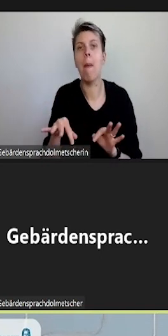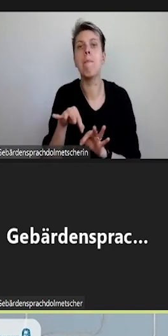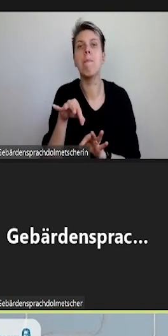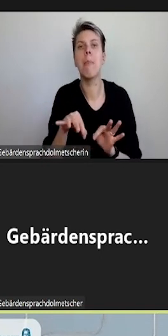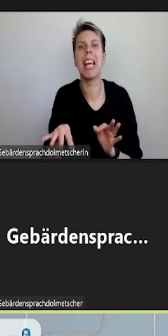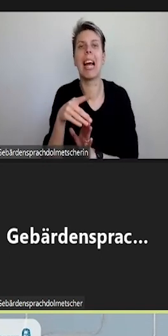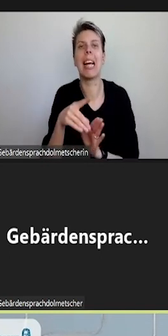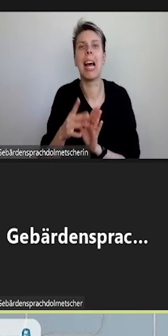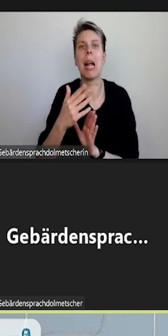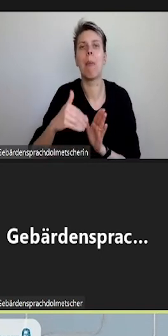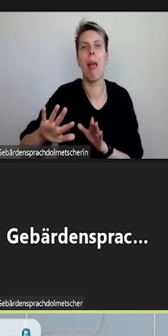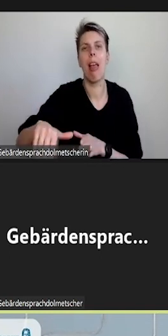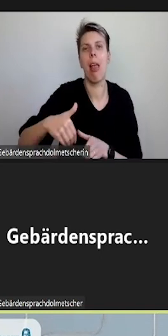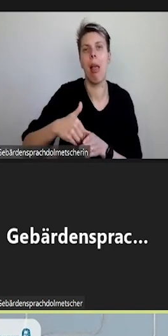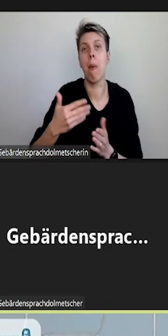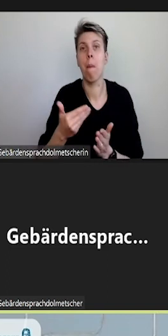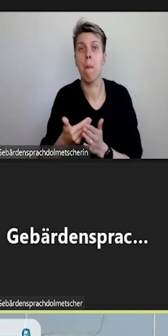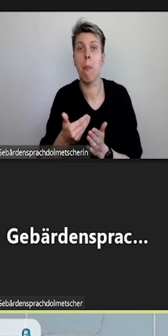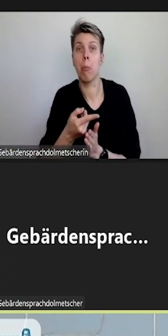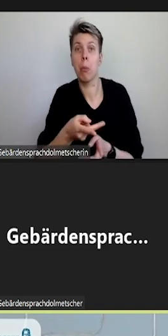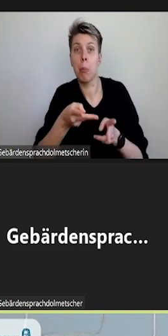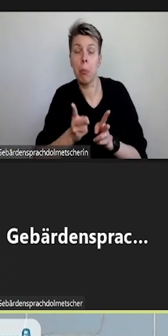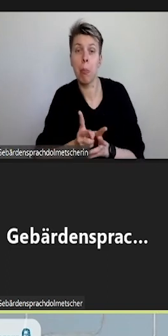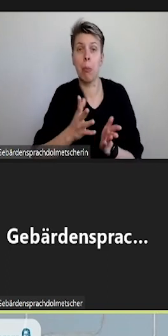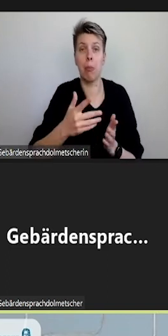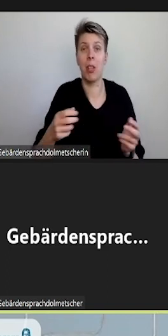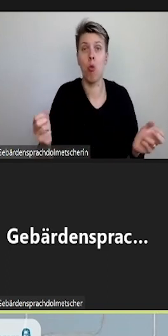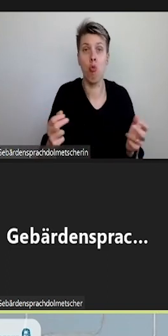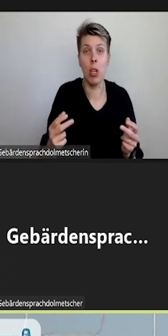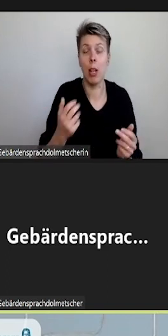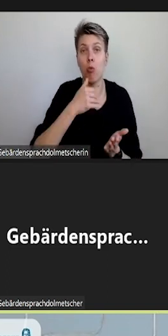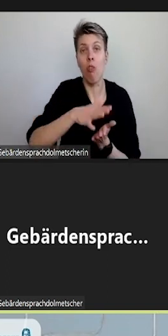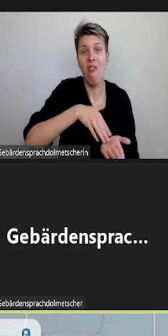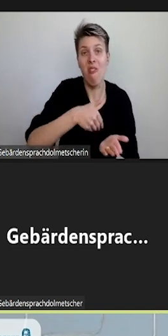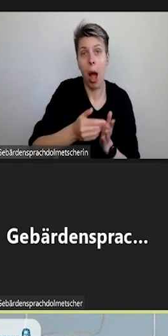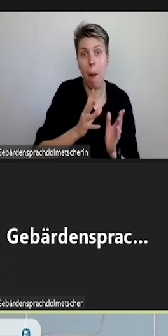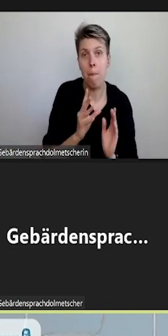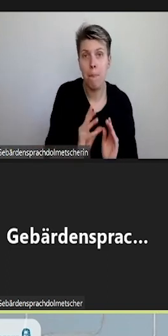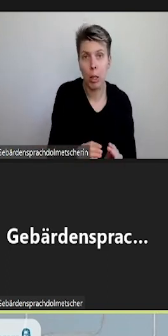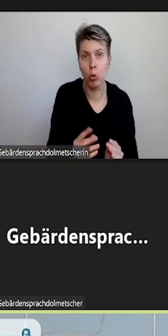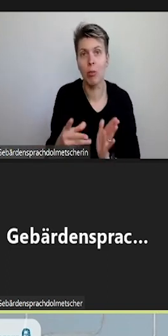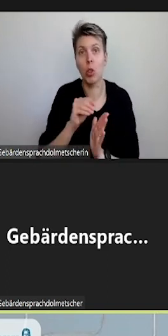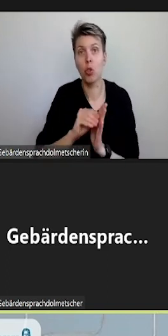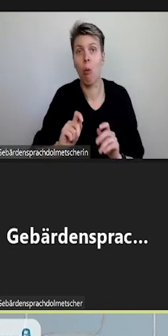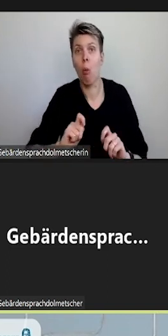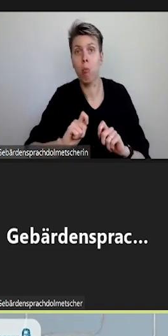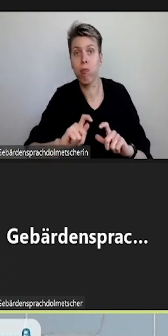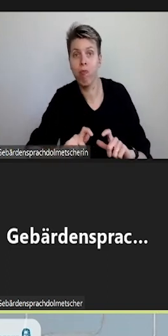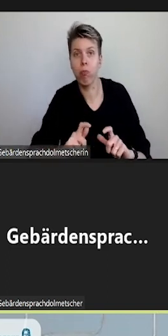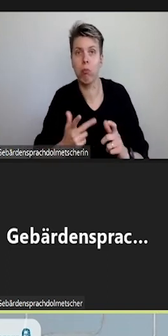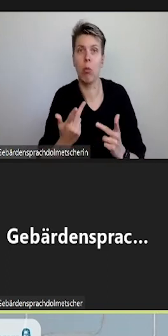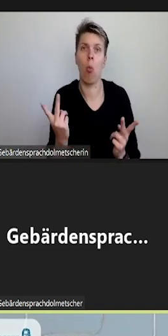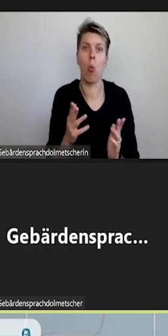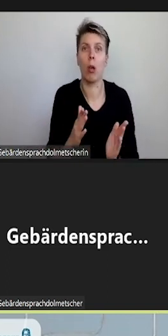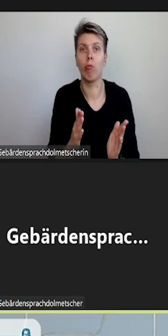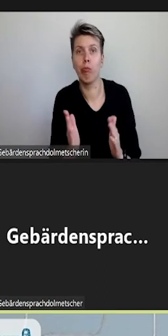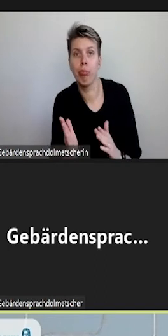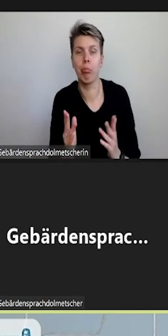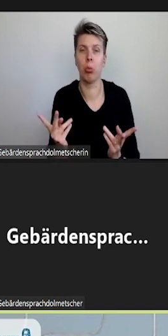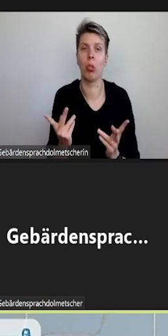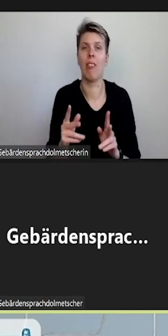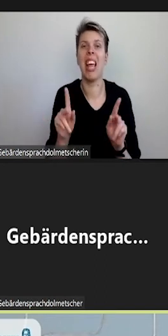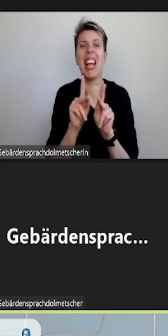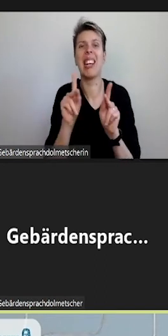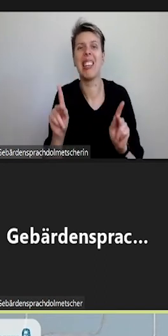wie zum Beispiel, ob Farben verwendet werden in den Untertiteln, ob die Schrift fett ist oder ob Kapitelmarken gesetzt wurden.